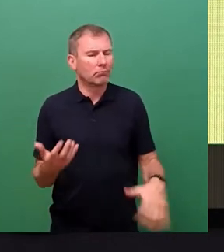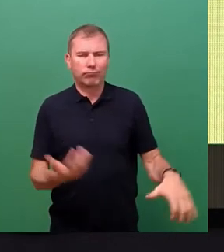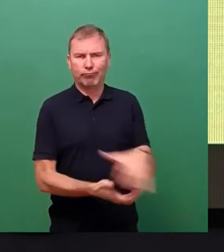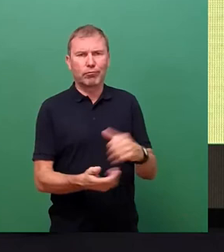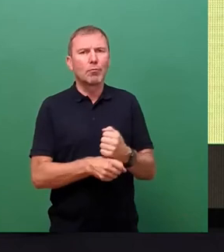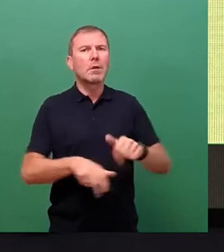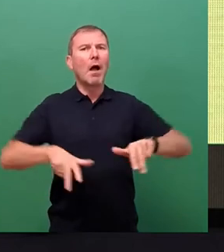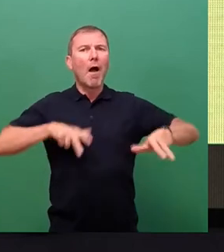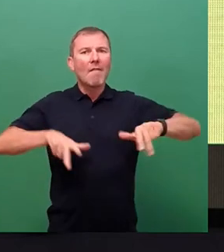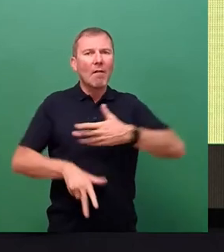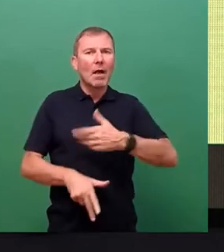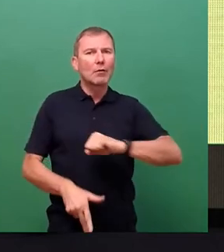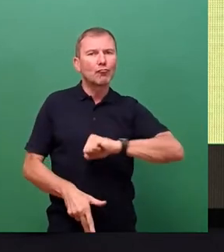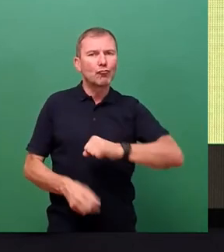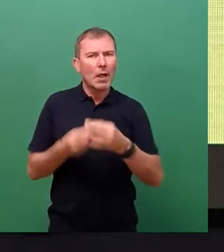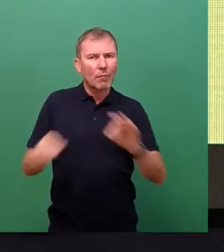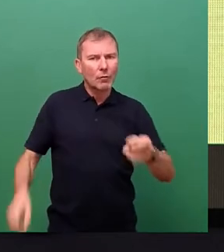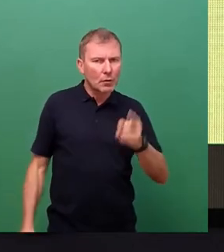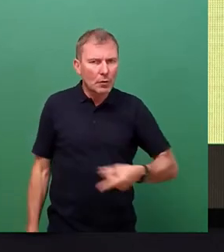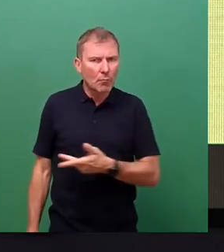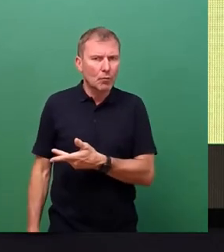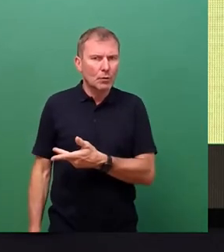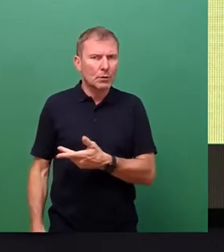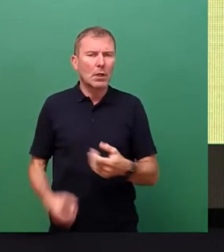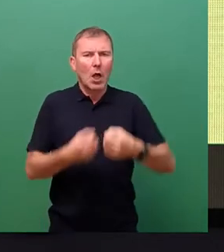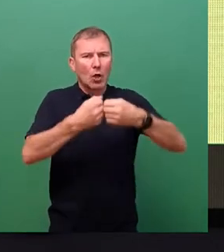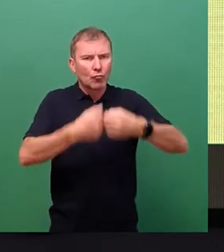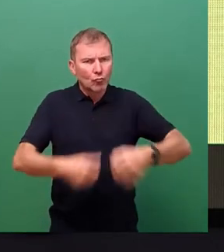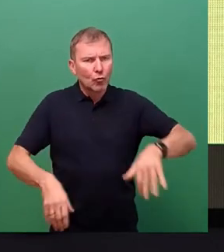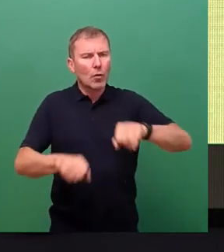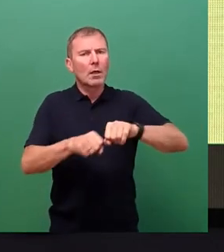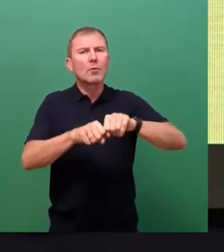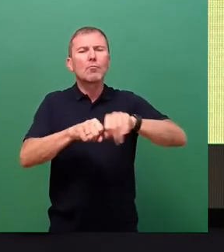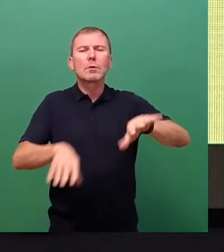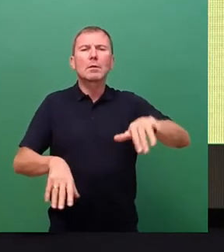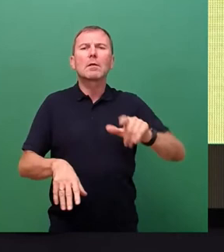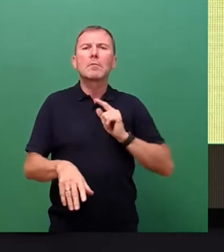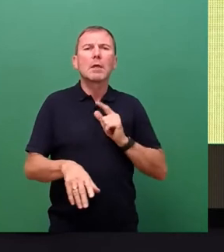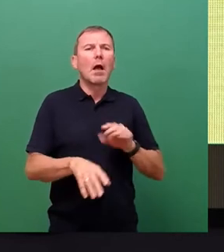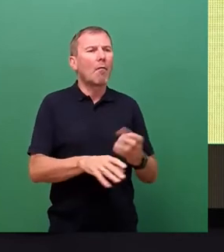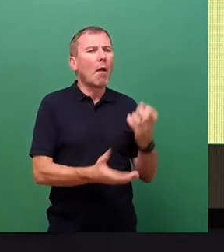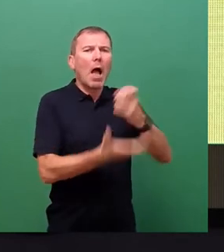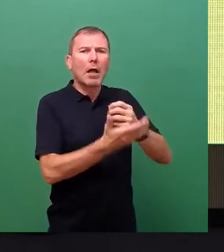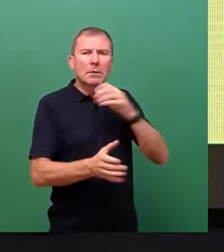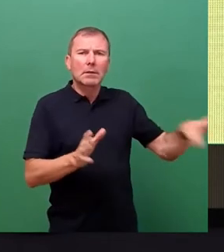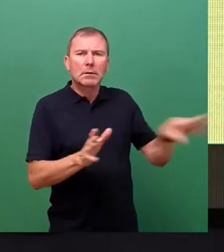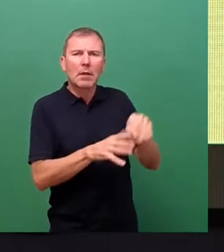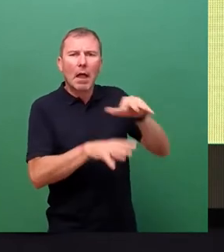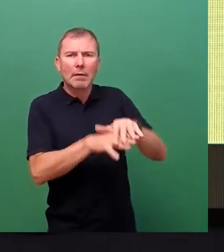schnell funktionieren, dann müssen Strukturen vorhanden sein, die schnell eingenommen werden können, dann müssen